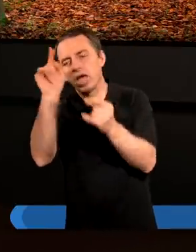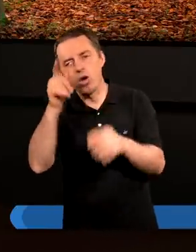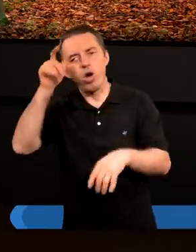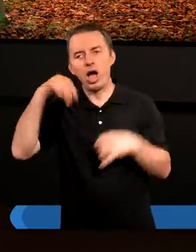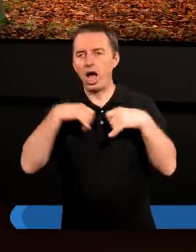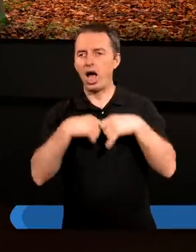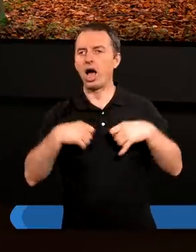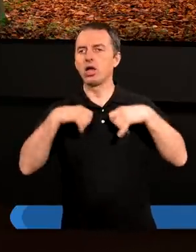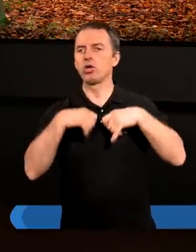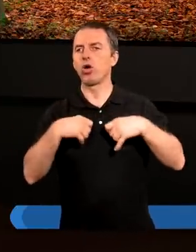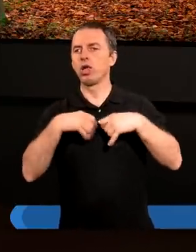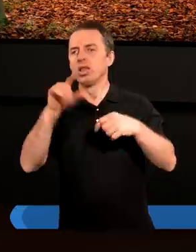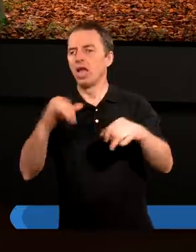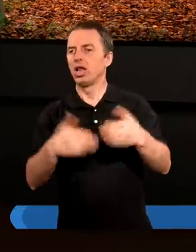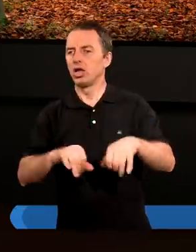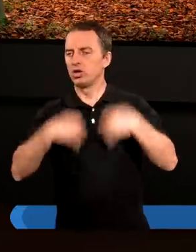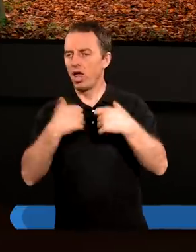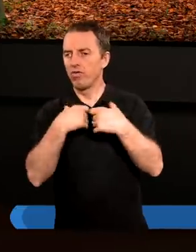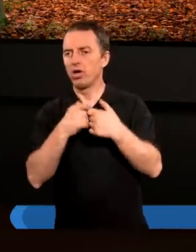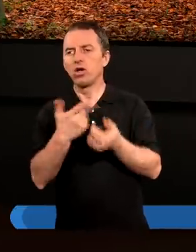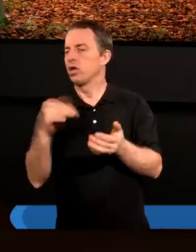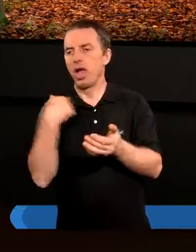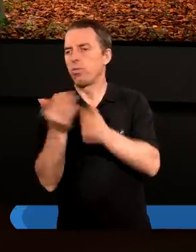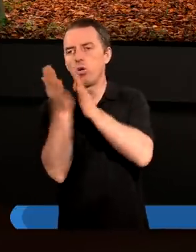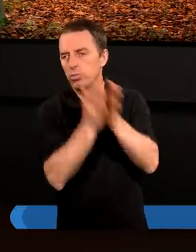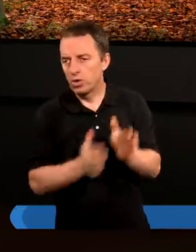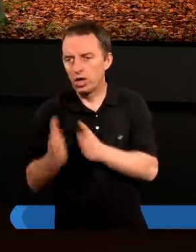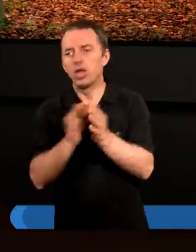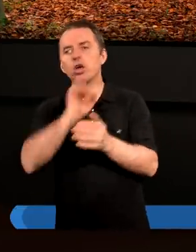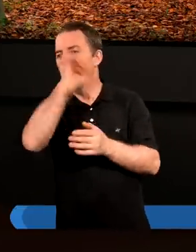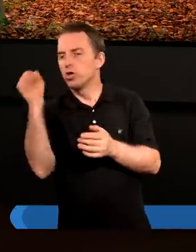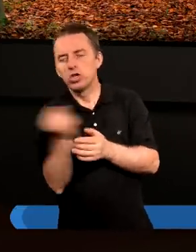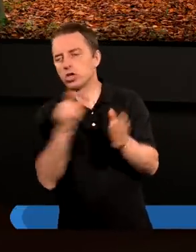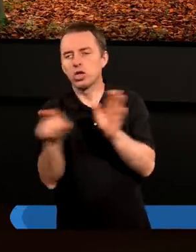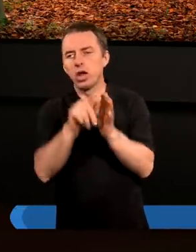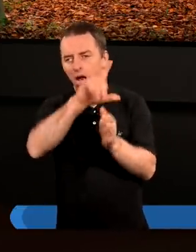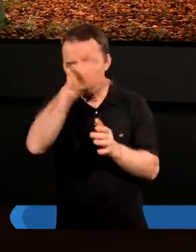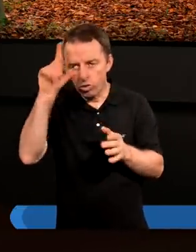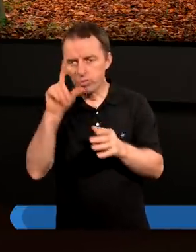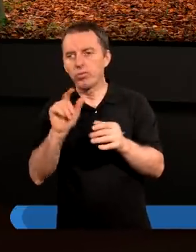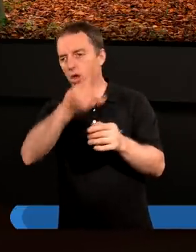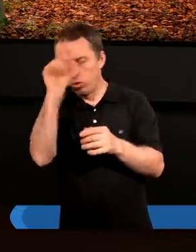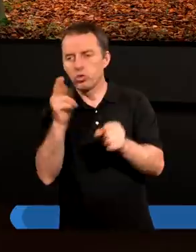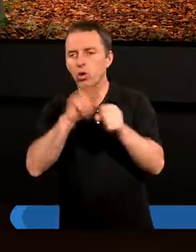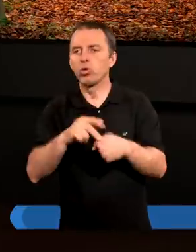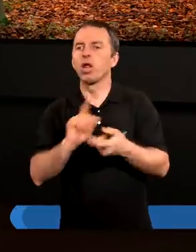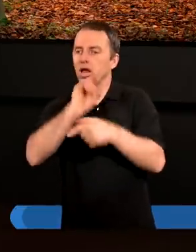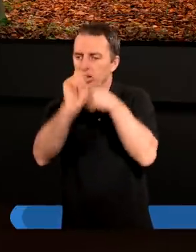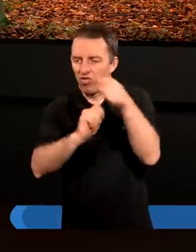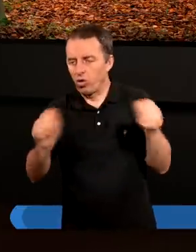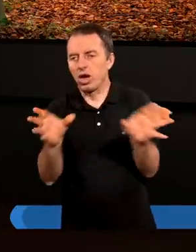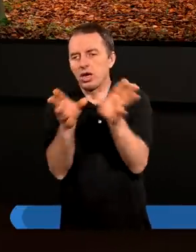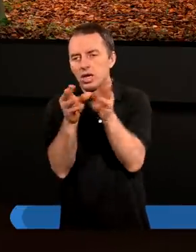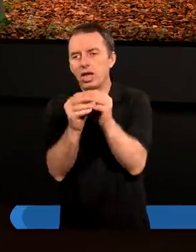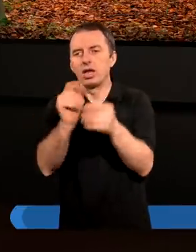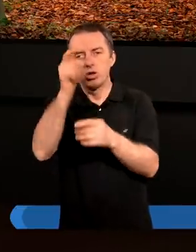aniołom. Ten gniew i ten ogień nie był przygotowywany nigdy dla ludzi, ale ludzie, którzy związali